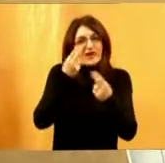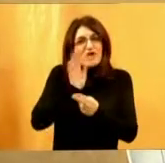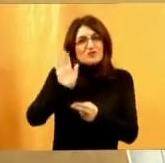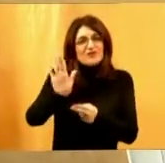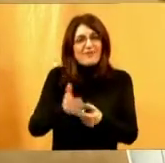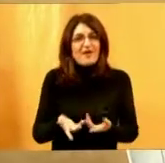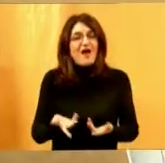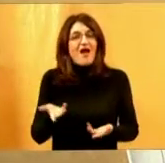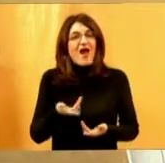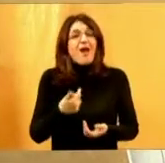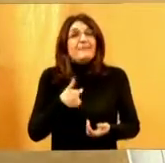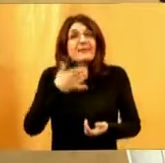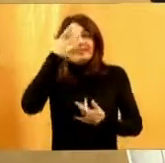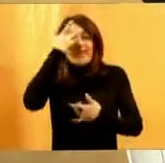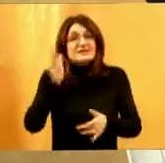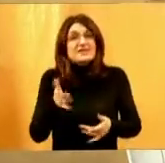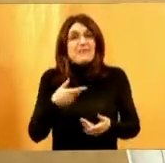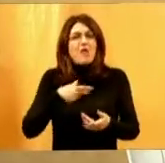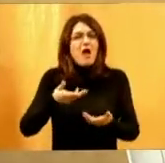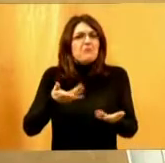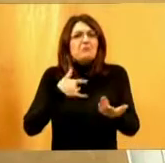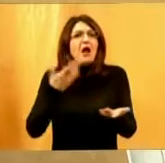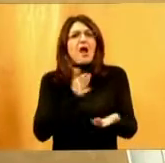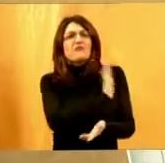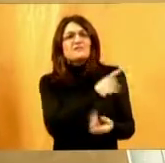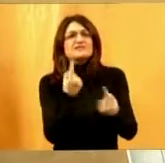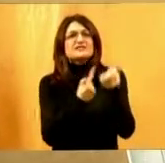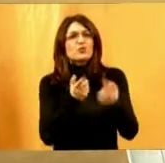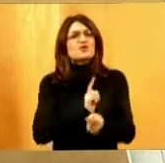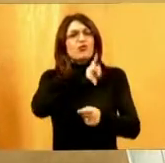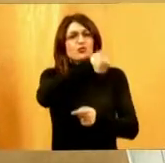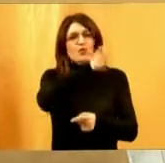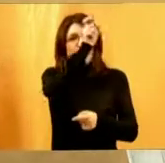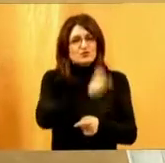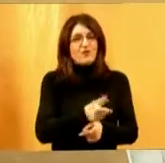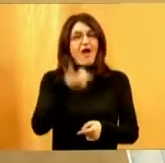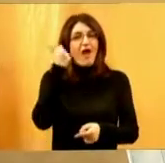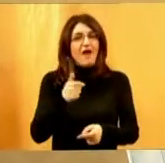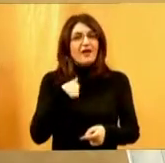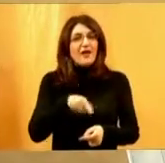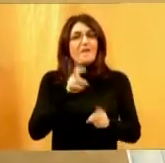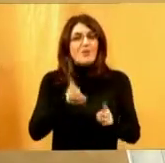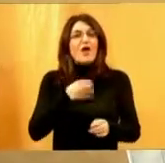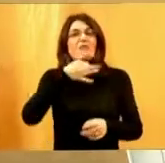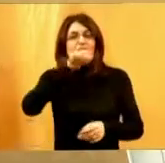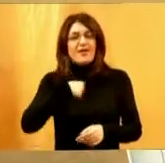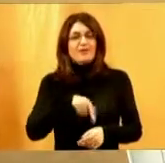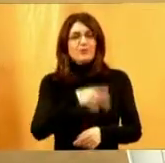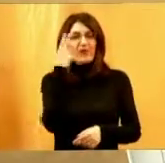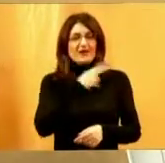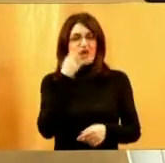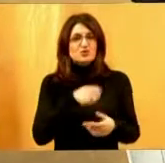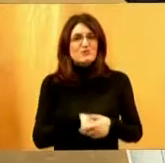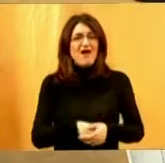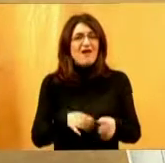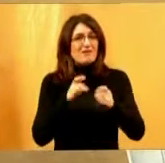doživimo nešto. Mi to ne znamo ovako na pamet staviti se u cipele druge osobe, ali možda ćemo ovako znati bolje razumijeti. A